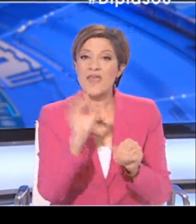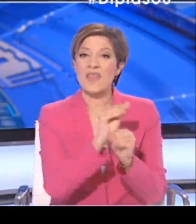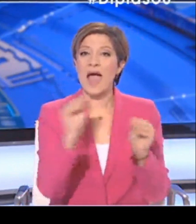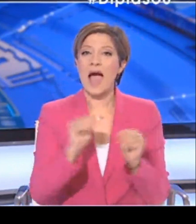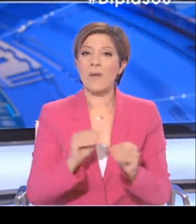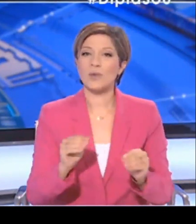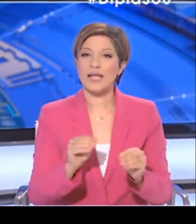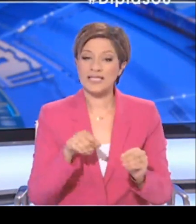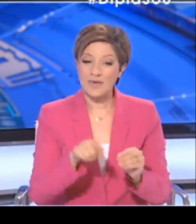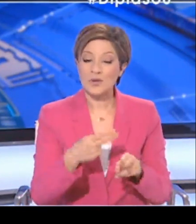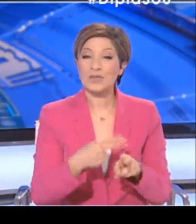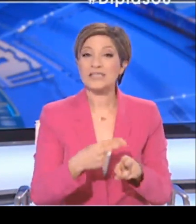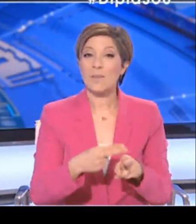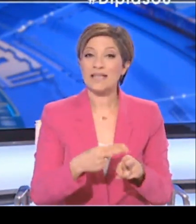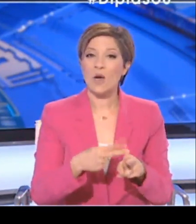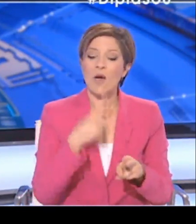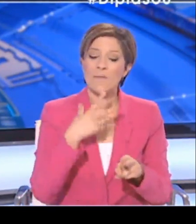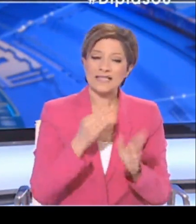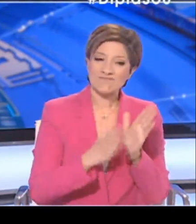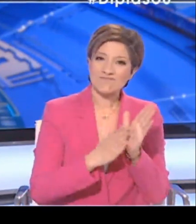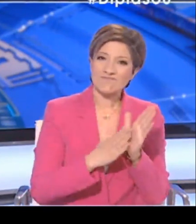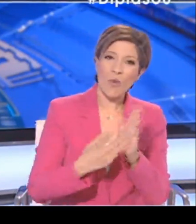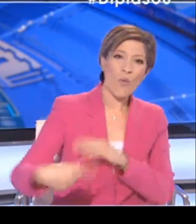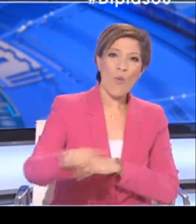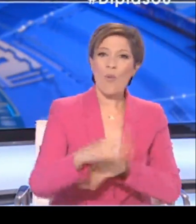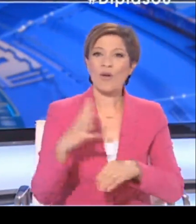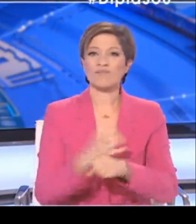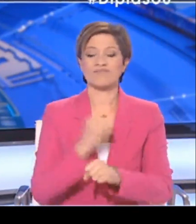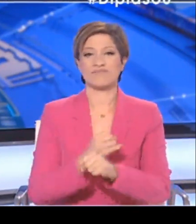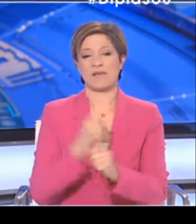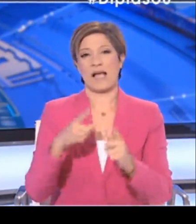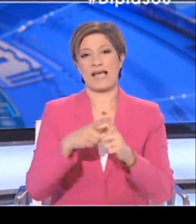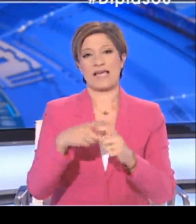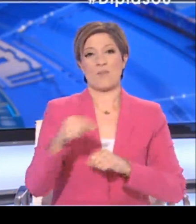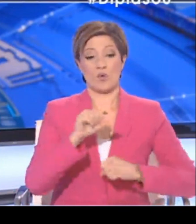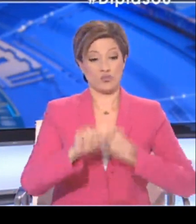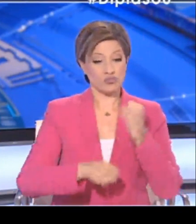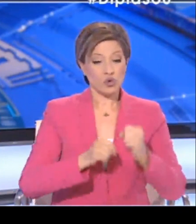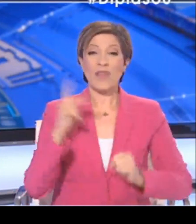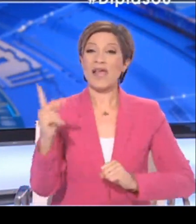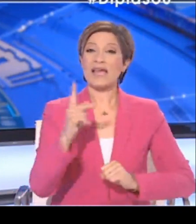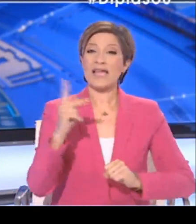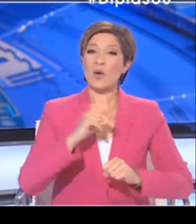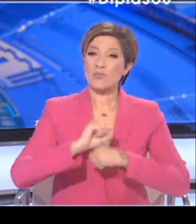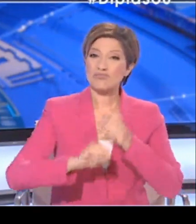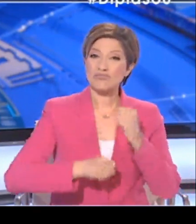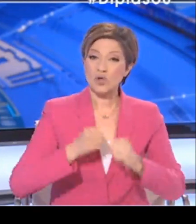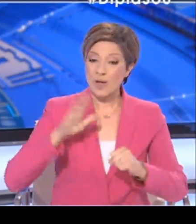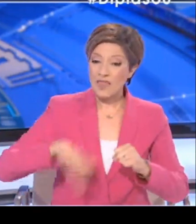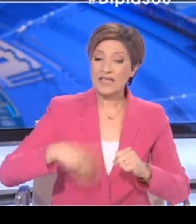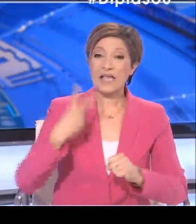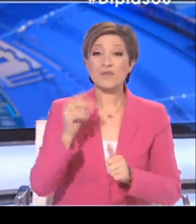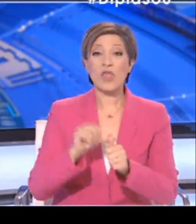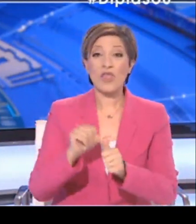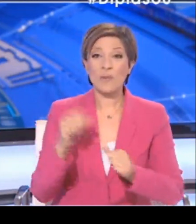αριθμοί επιβραβεύουν τη μεγάλη προσπάθεια που καταβάλλουμε σαν χώρα και σαν κοινωνία τους τελευταίους δύο